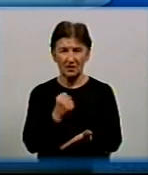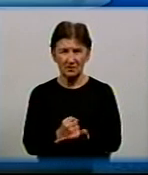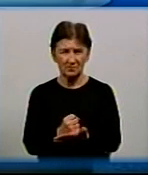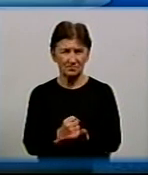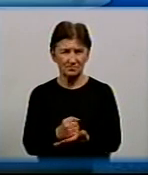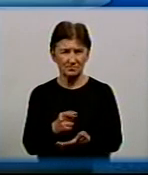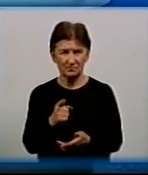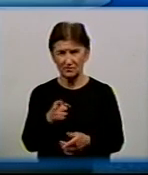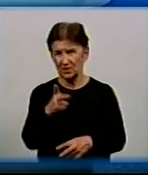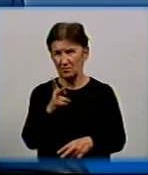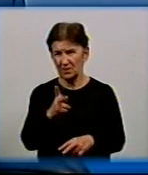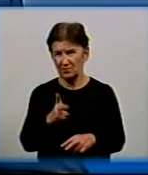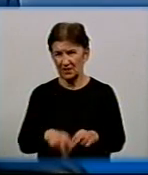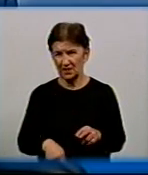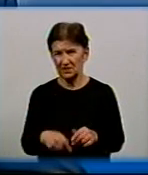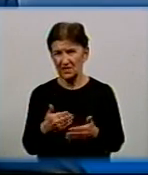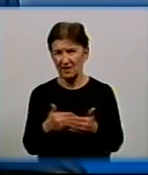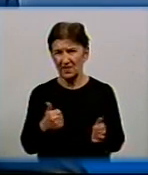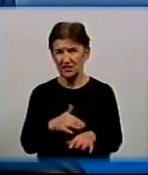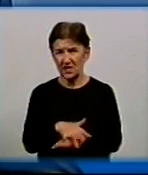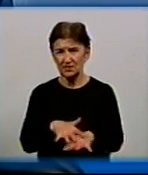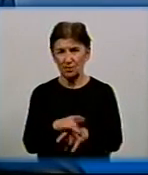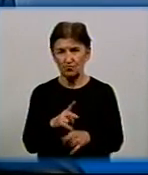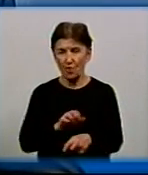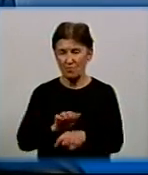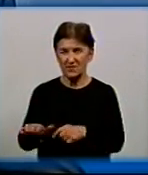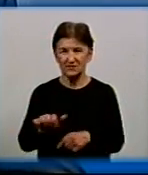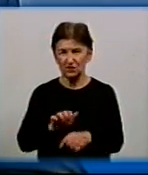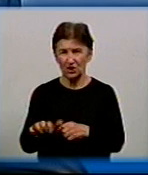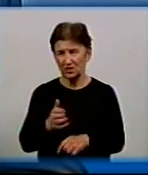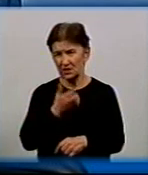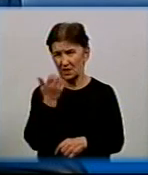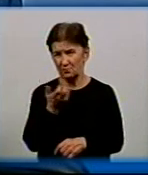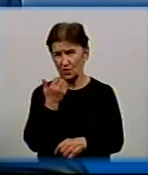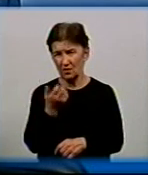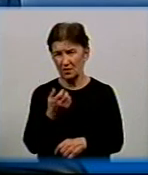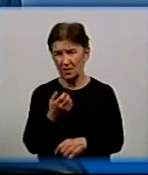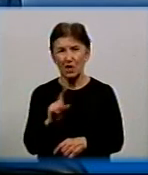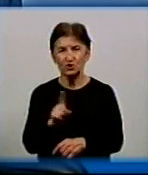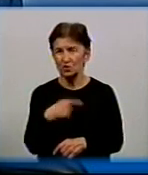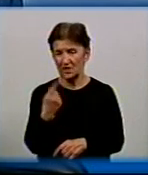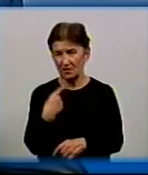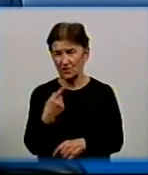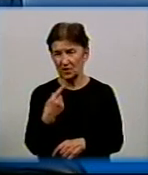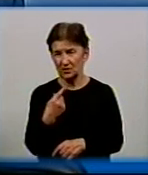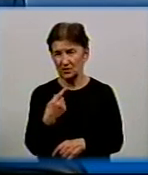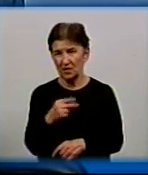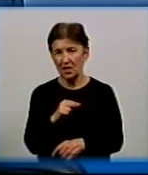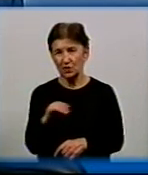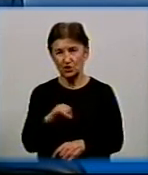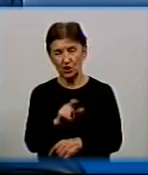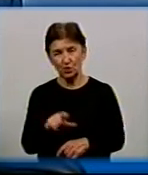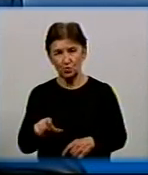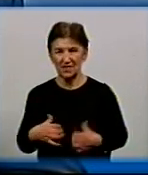ЦМК, припинилися оплати від населення за постачання теплоносія. Про що це говорить? Чи люди